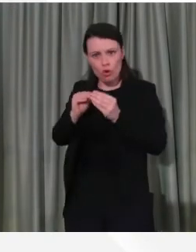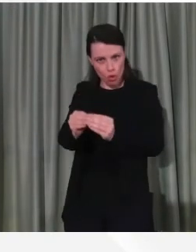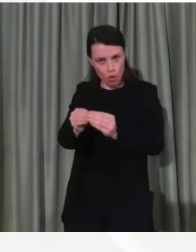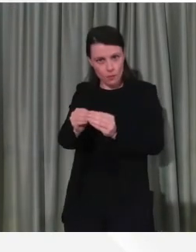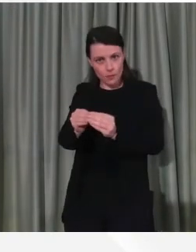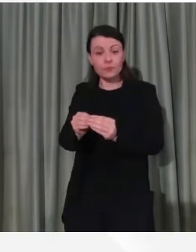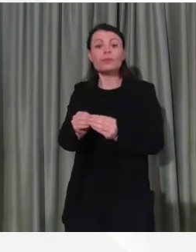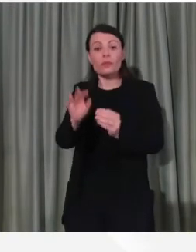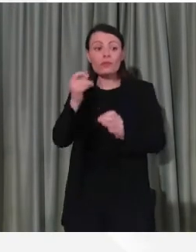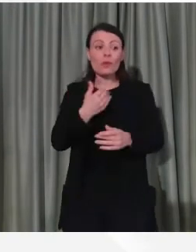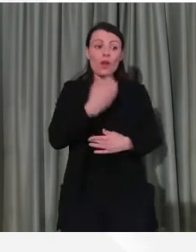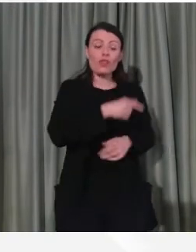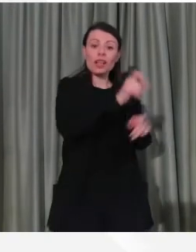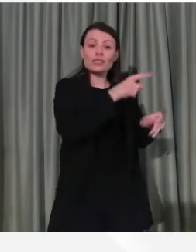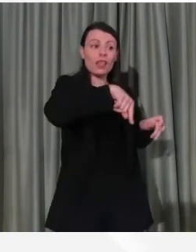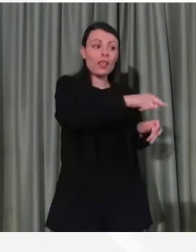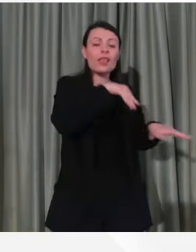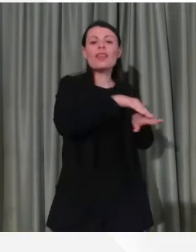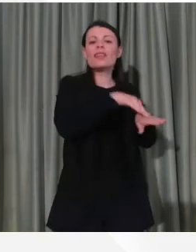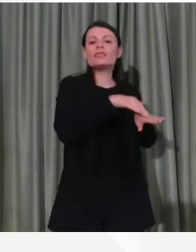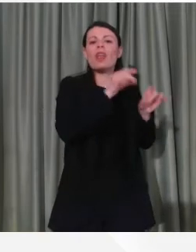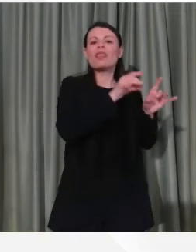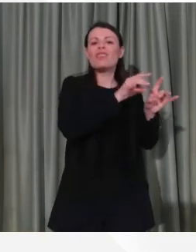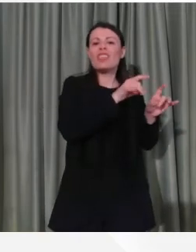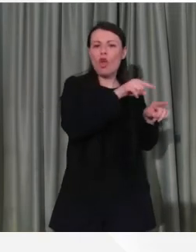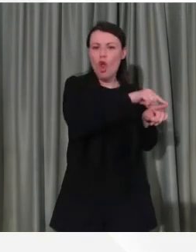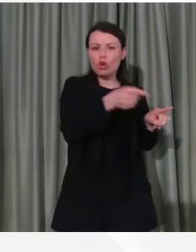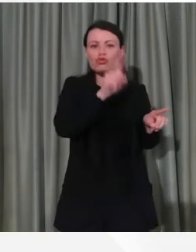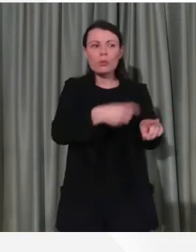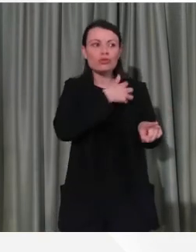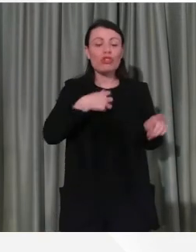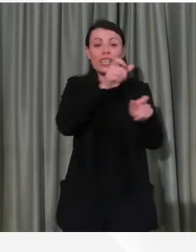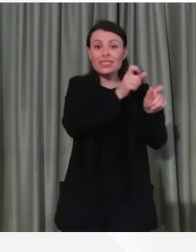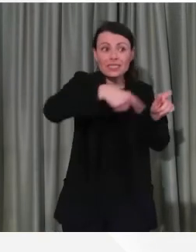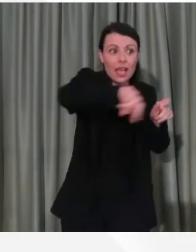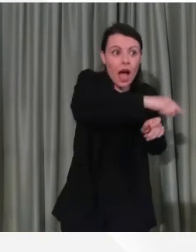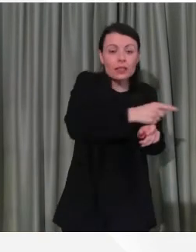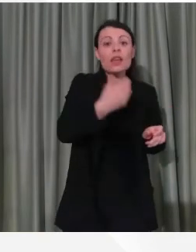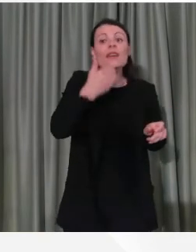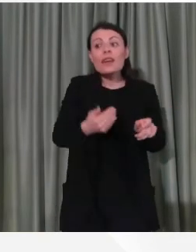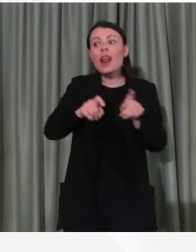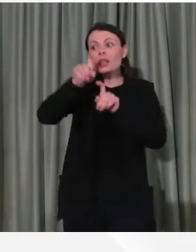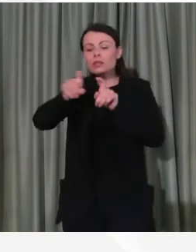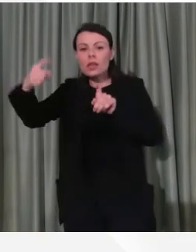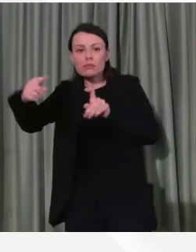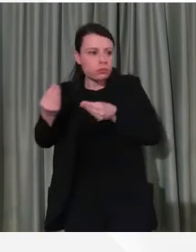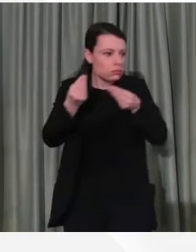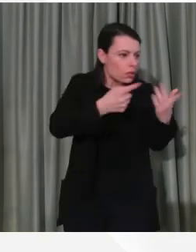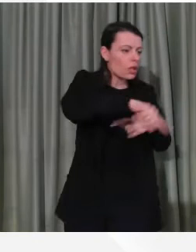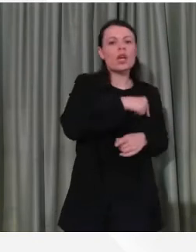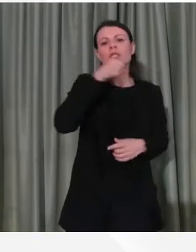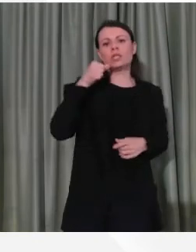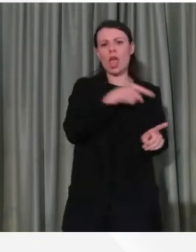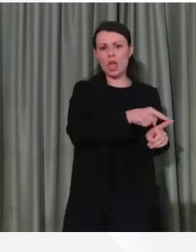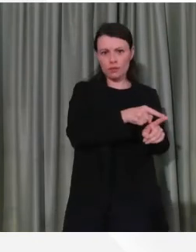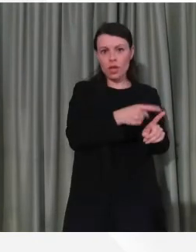scienziati, tutta la nostra comunità scientifica ha bisogno di questo dato, che è un dato statistico. Noi